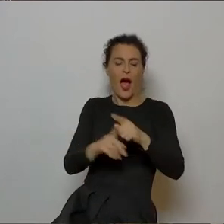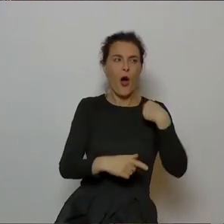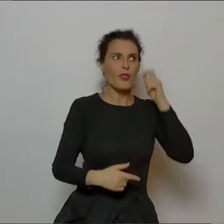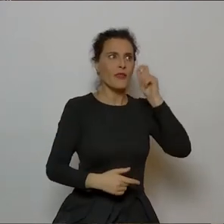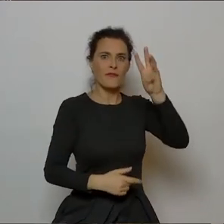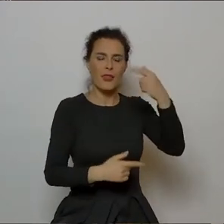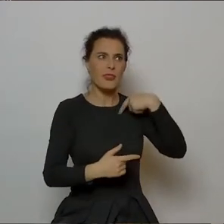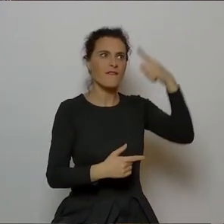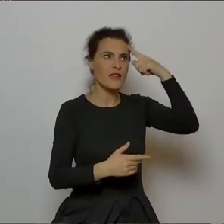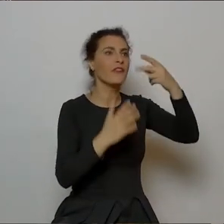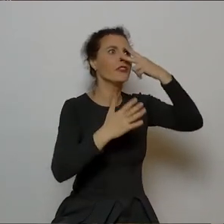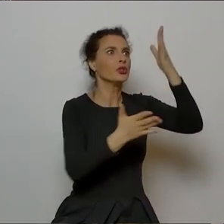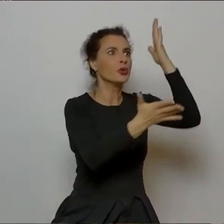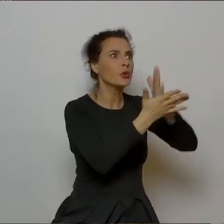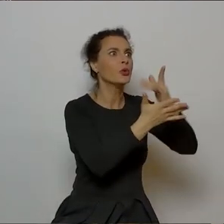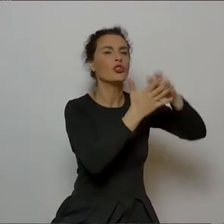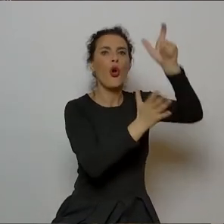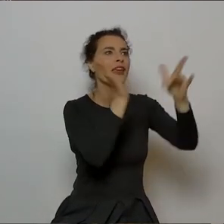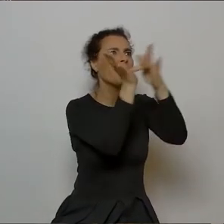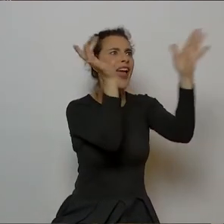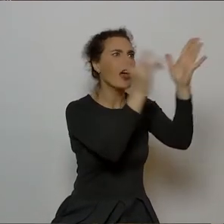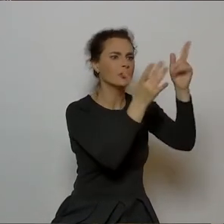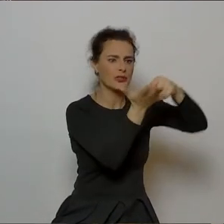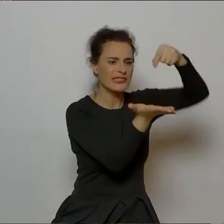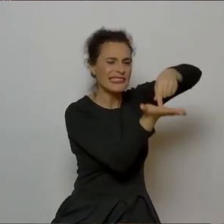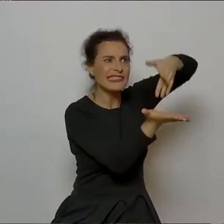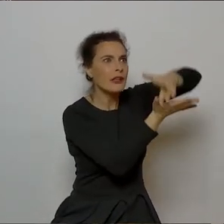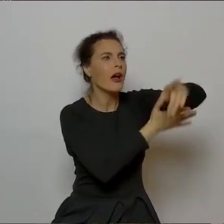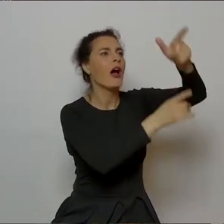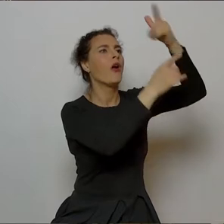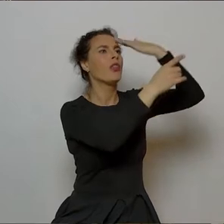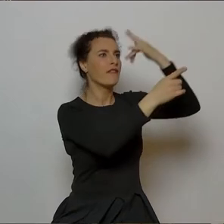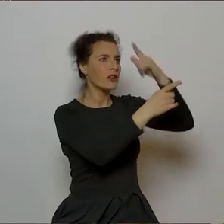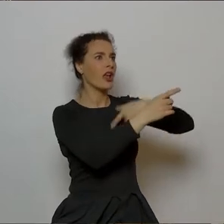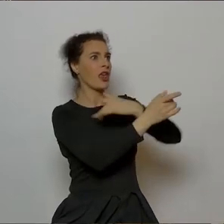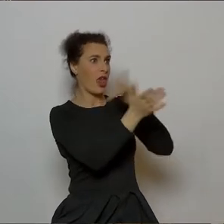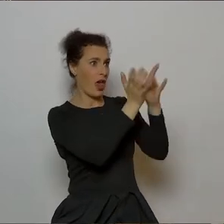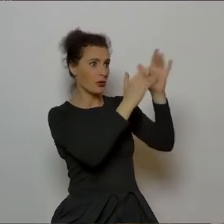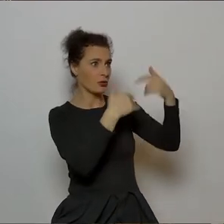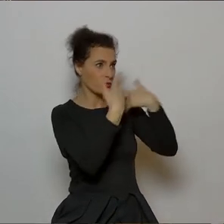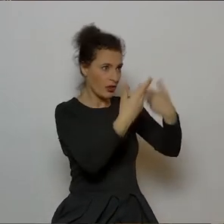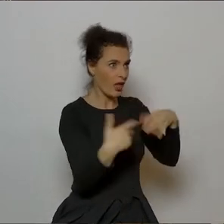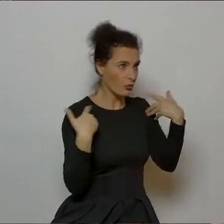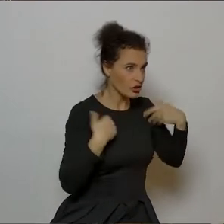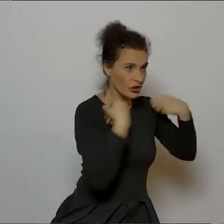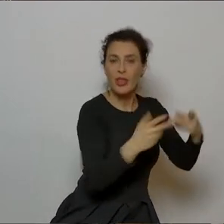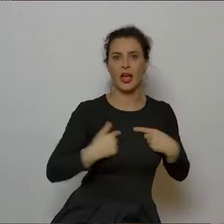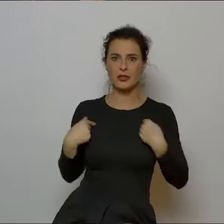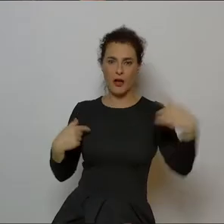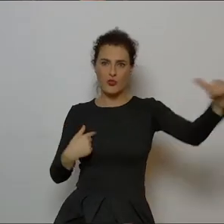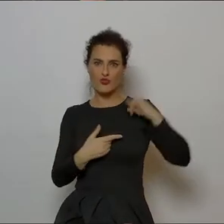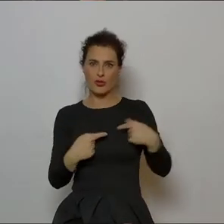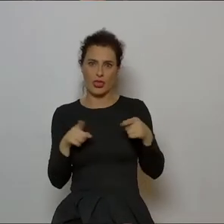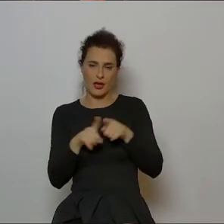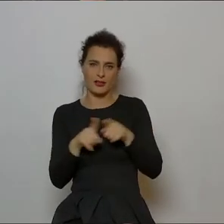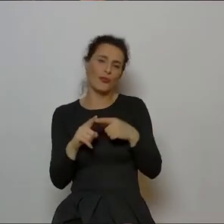rękę Chrystusa przebitą na krzyżu, rozumie, że to jest ktoś, kto się ofiarował za swój lud i ona też powinna tę ofiarę ponieść. No wszystko